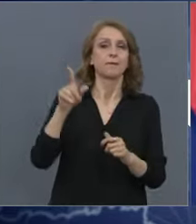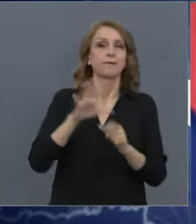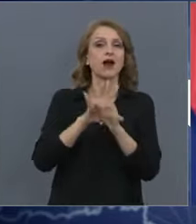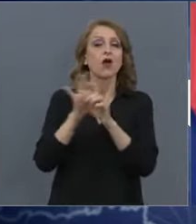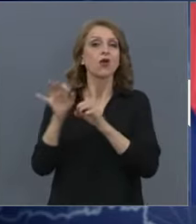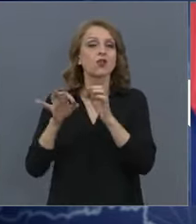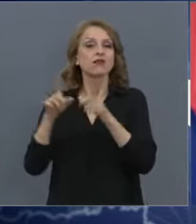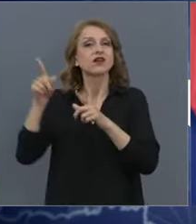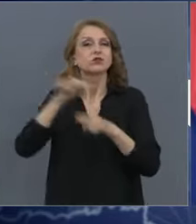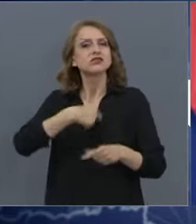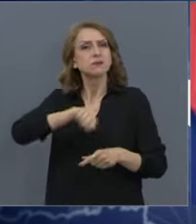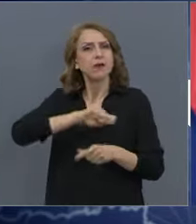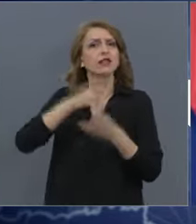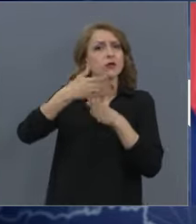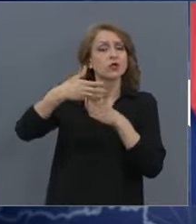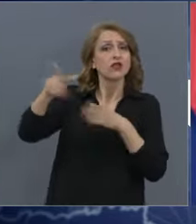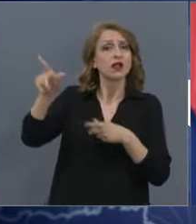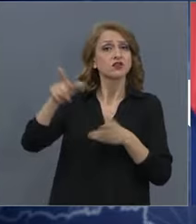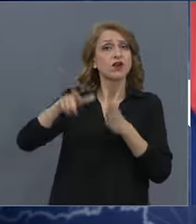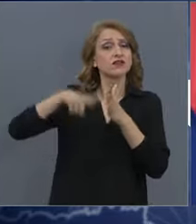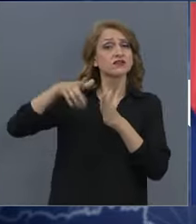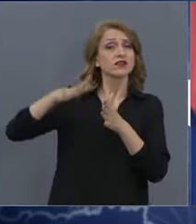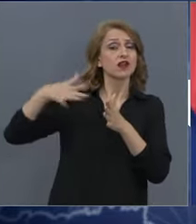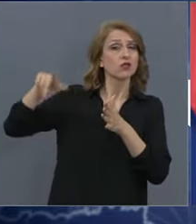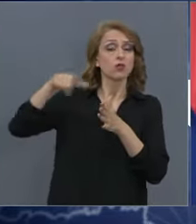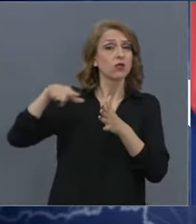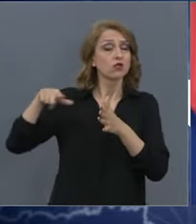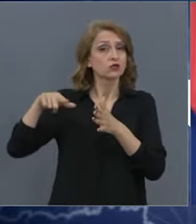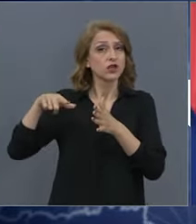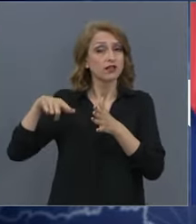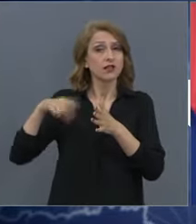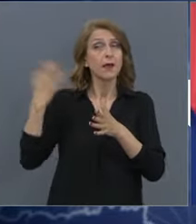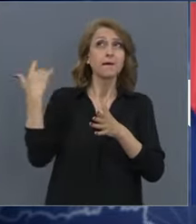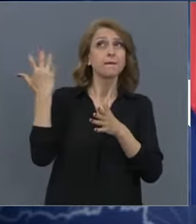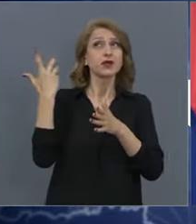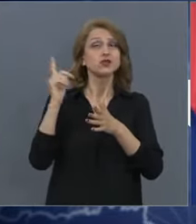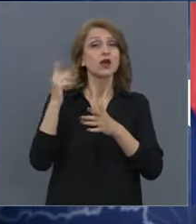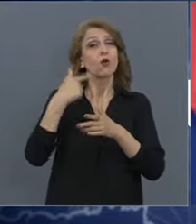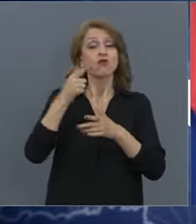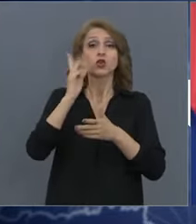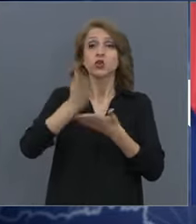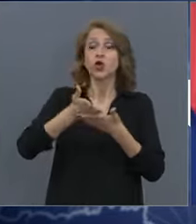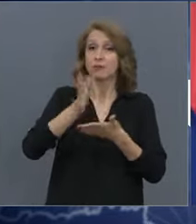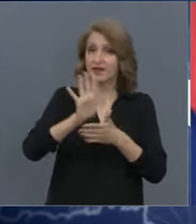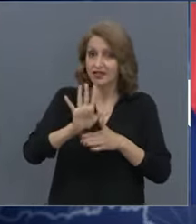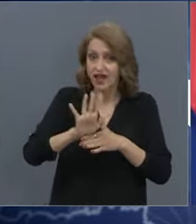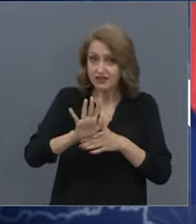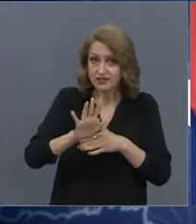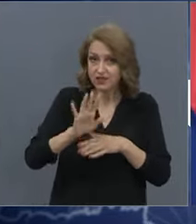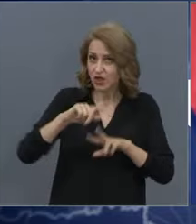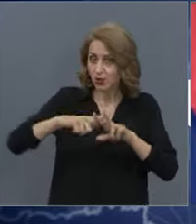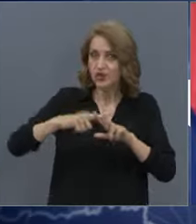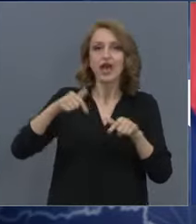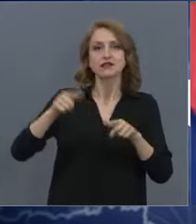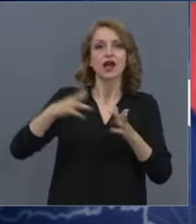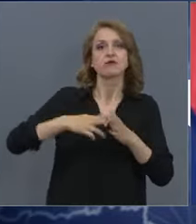извареното положение, го продължиха до... беше до 15, сега до 24